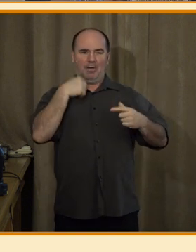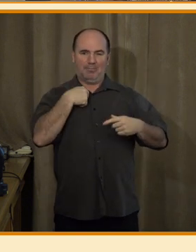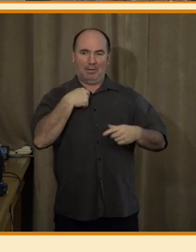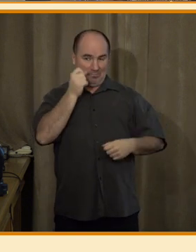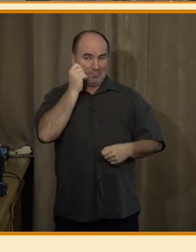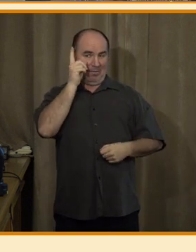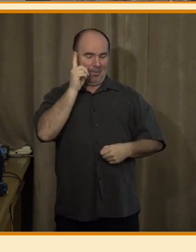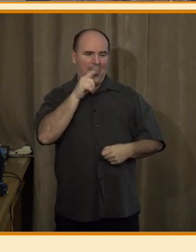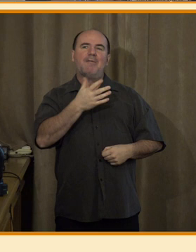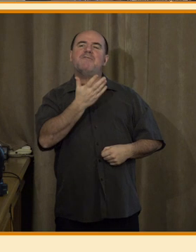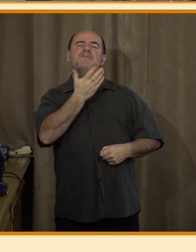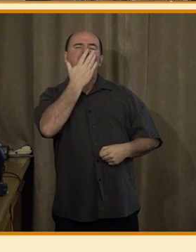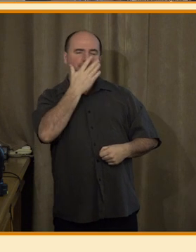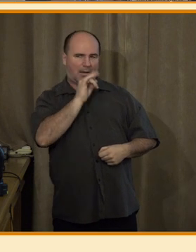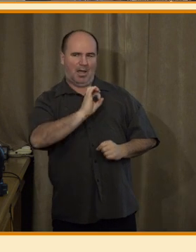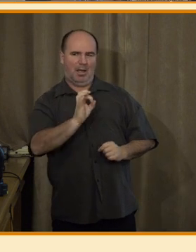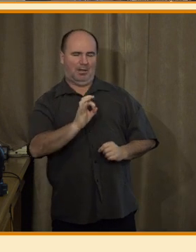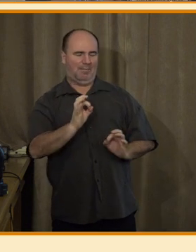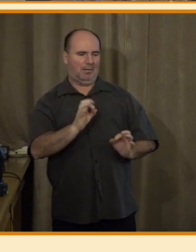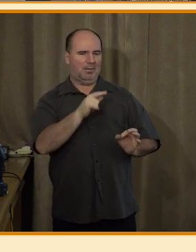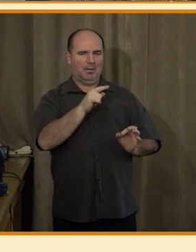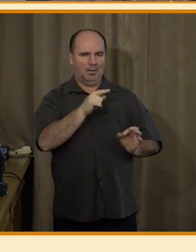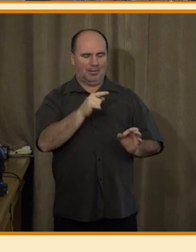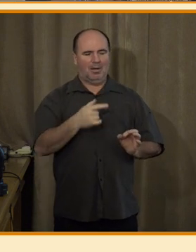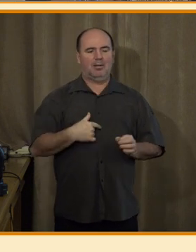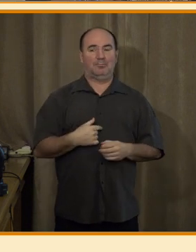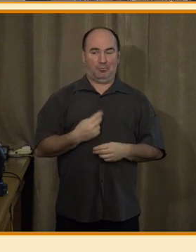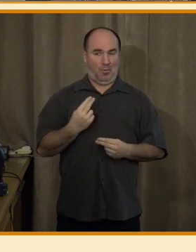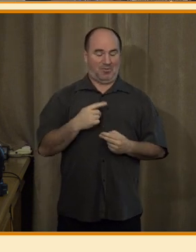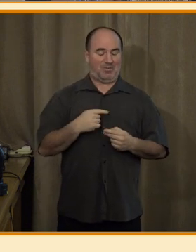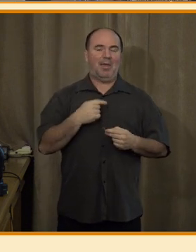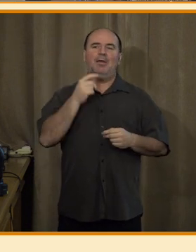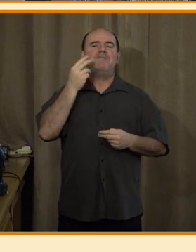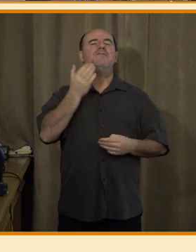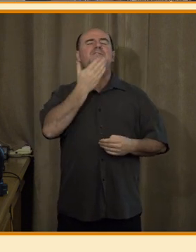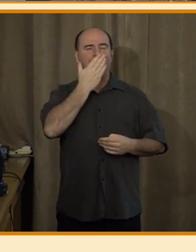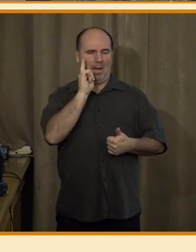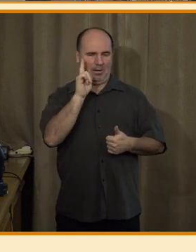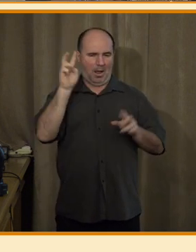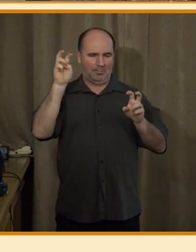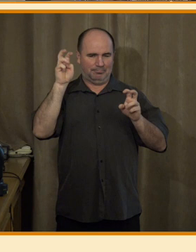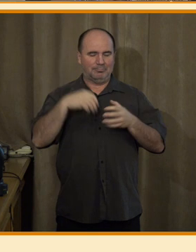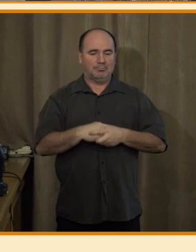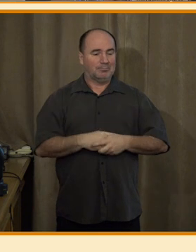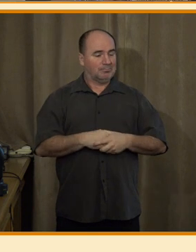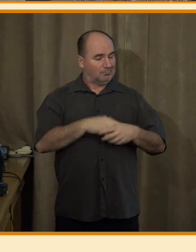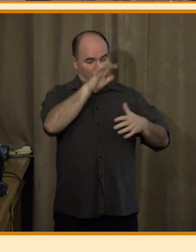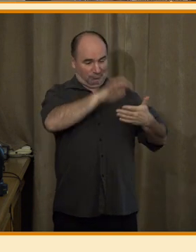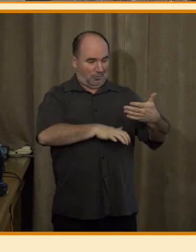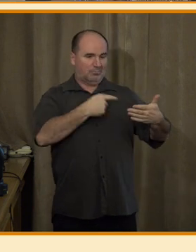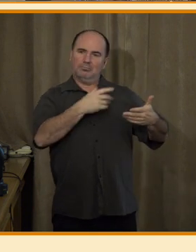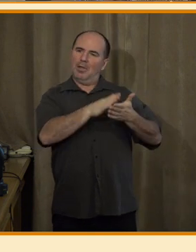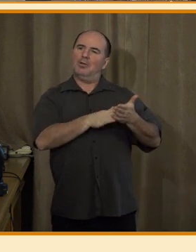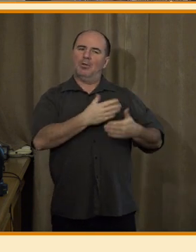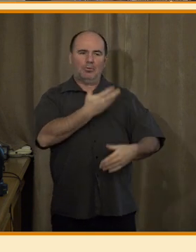Protože ze začátku to samozřejmě možná způsobilo lehký šok. Lec kdo si říkal, tak a teď už